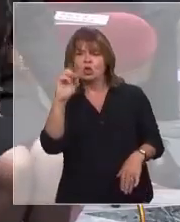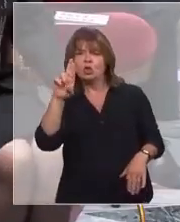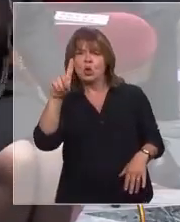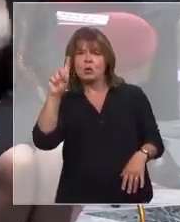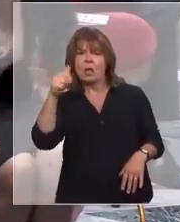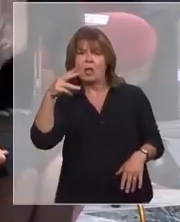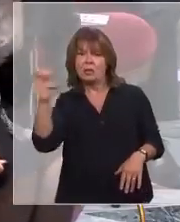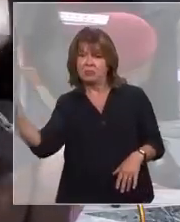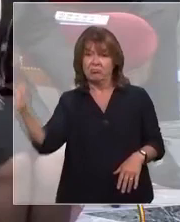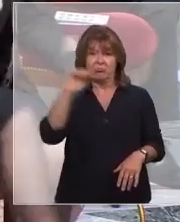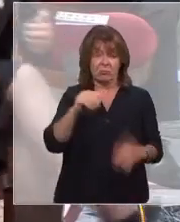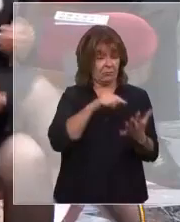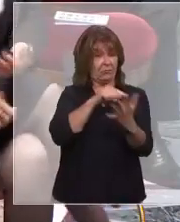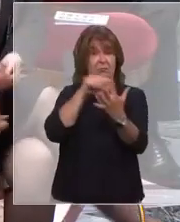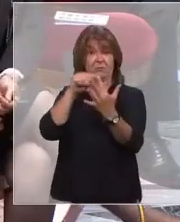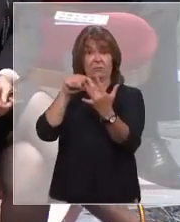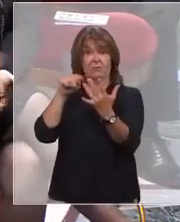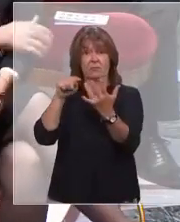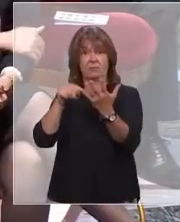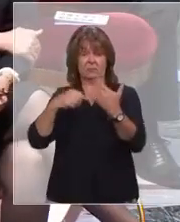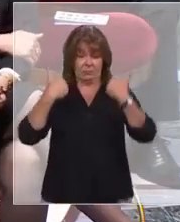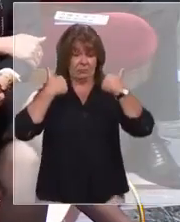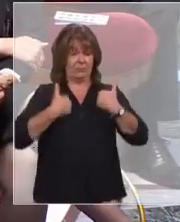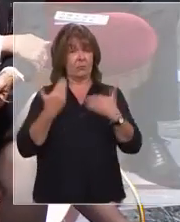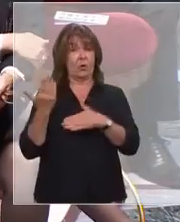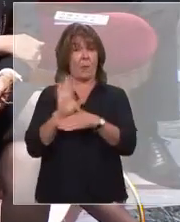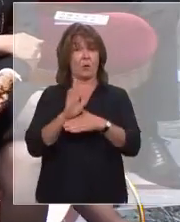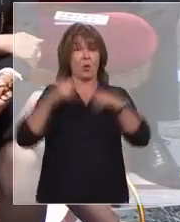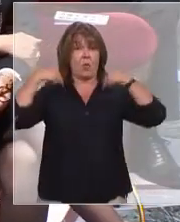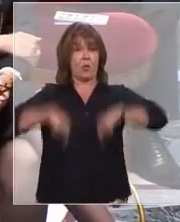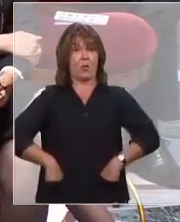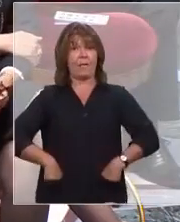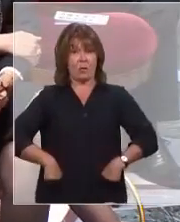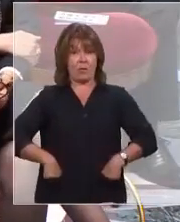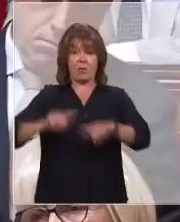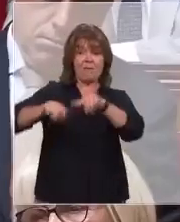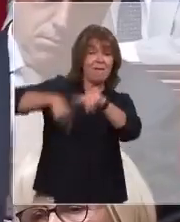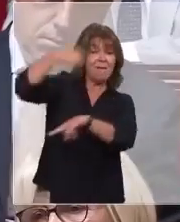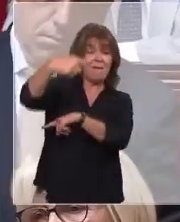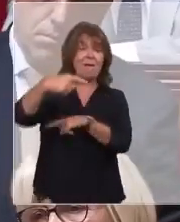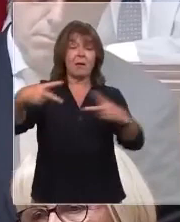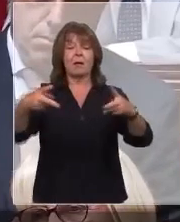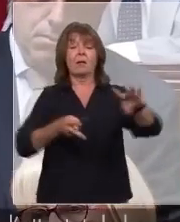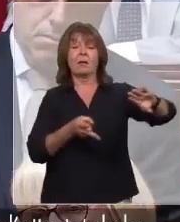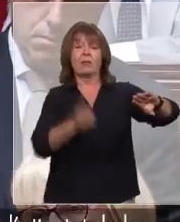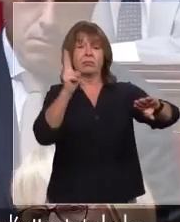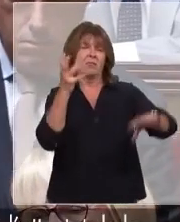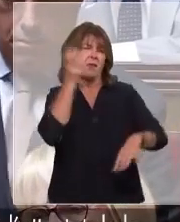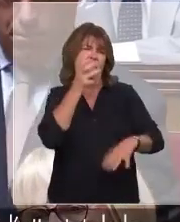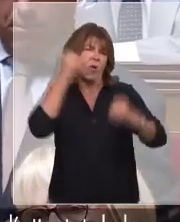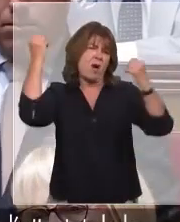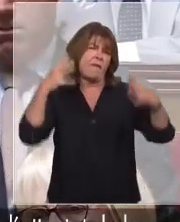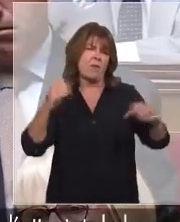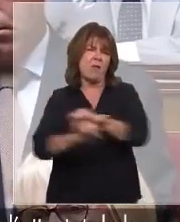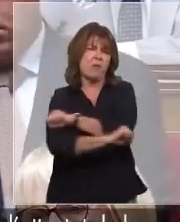extradition. Je serai le 9 août représentant le gouvernement à la commémoration de ce triste événement